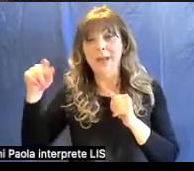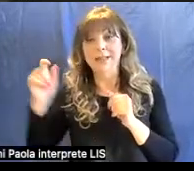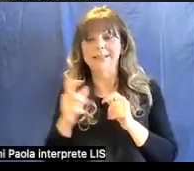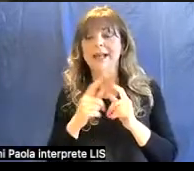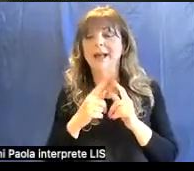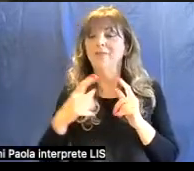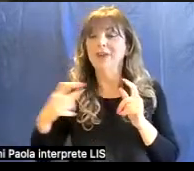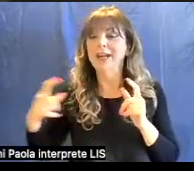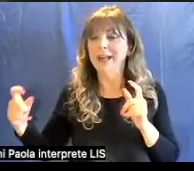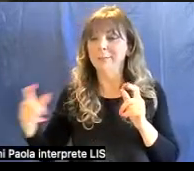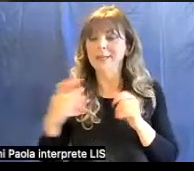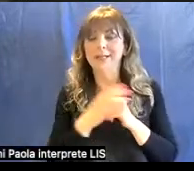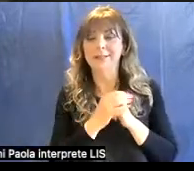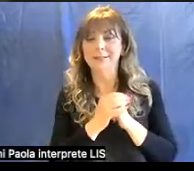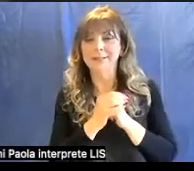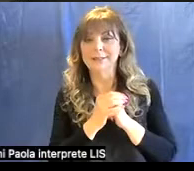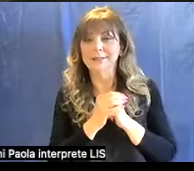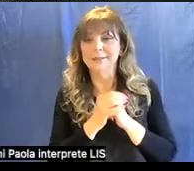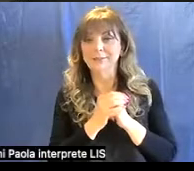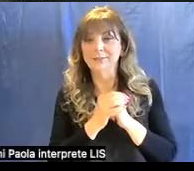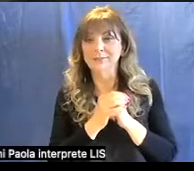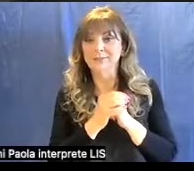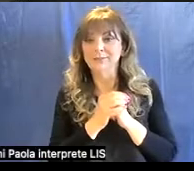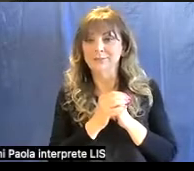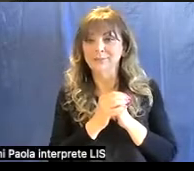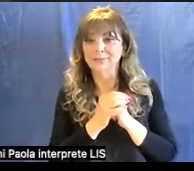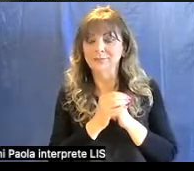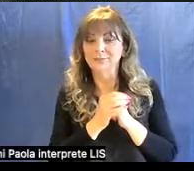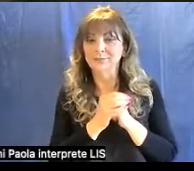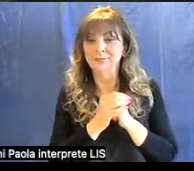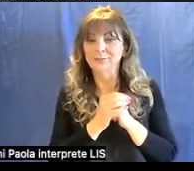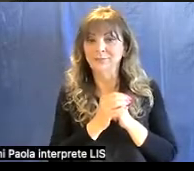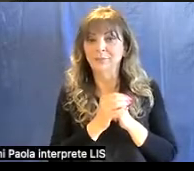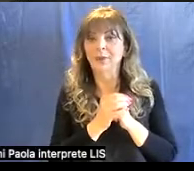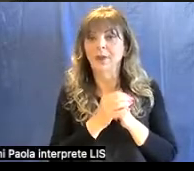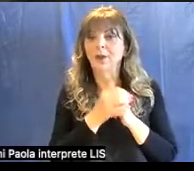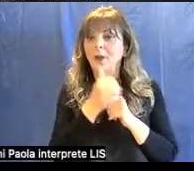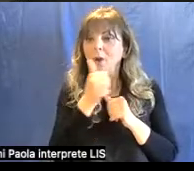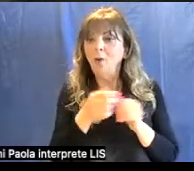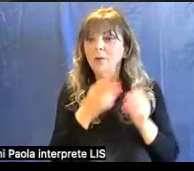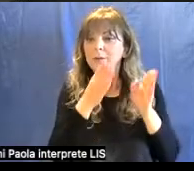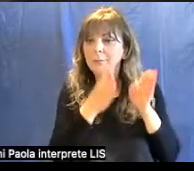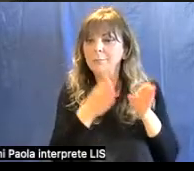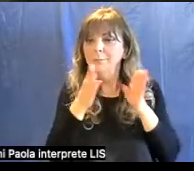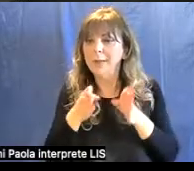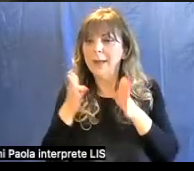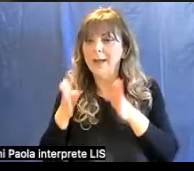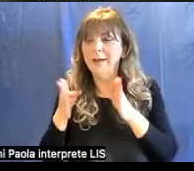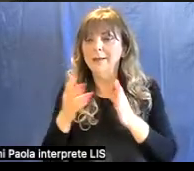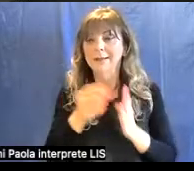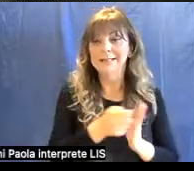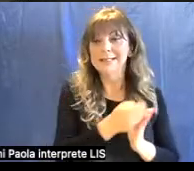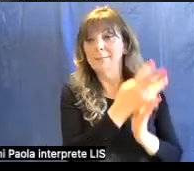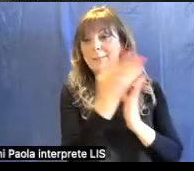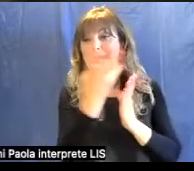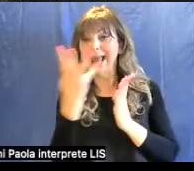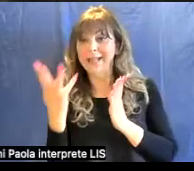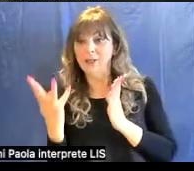e ogni parte dello spettro della relazione